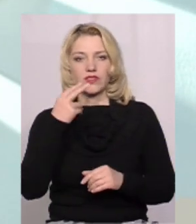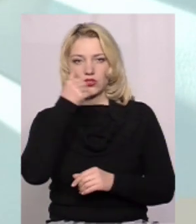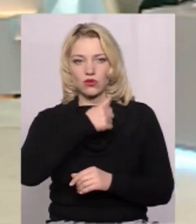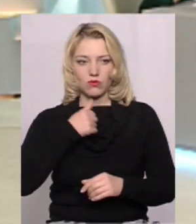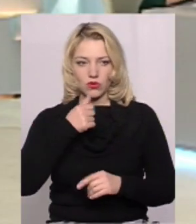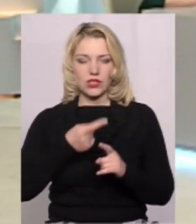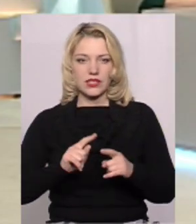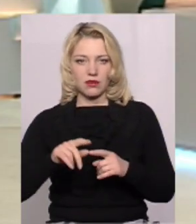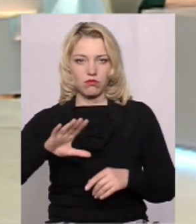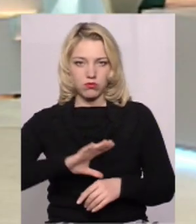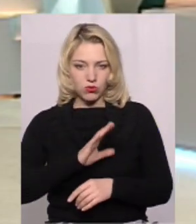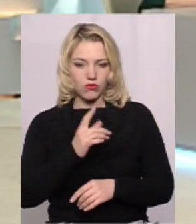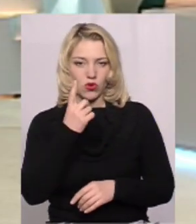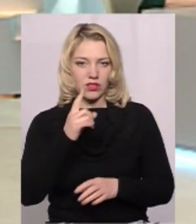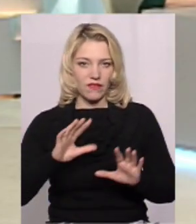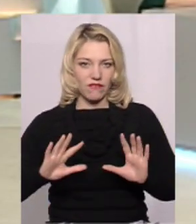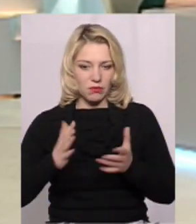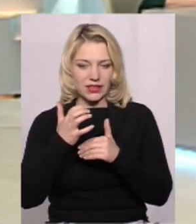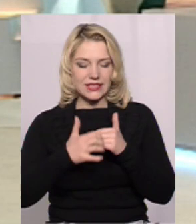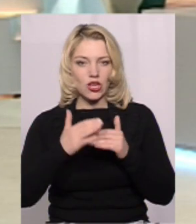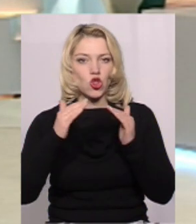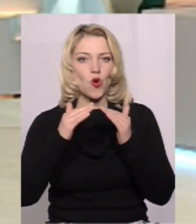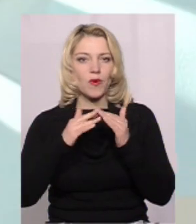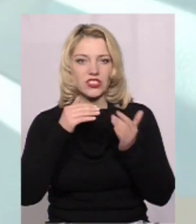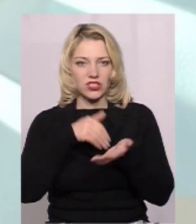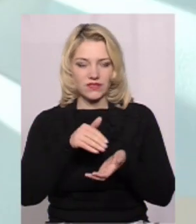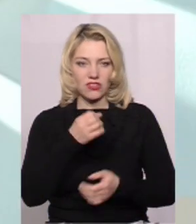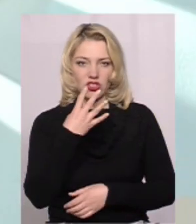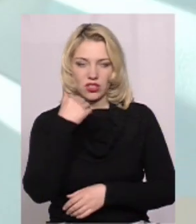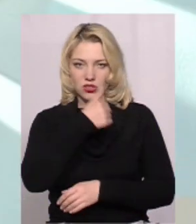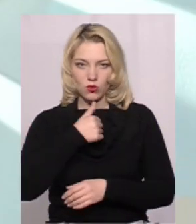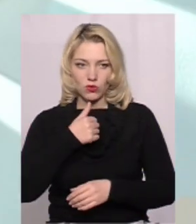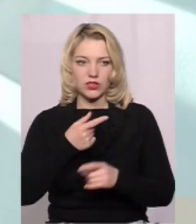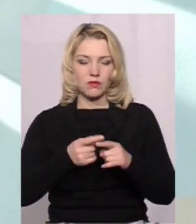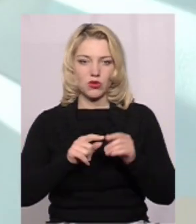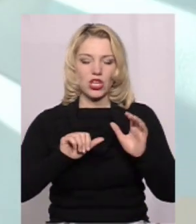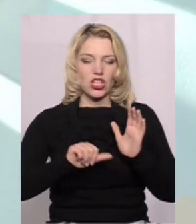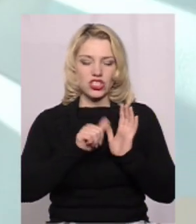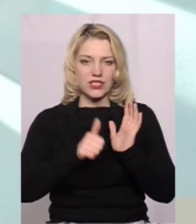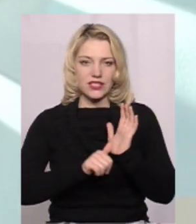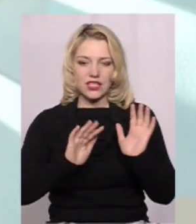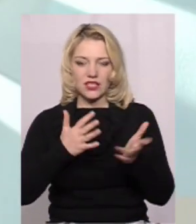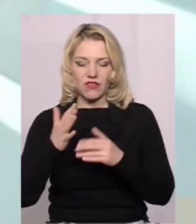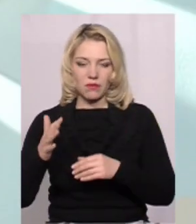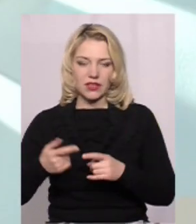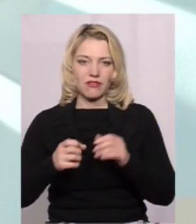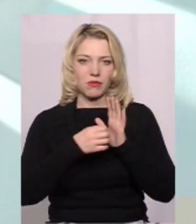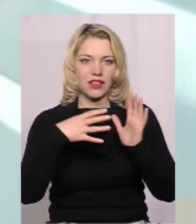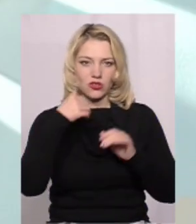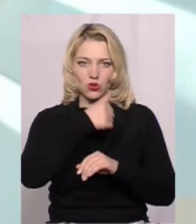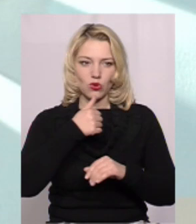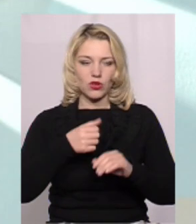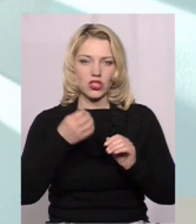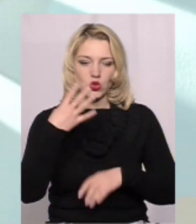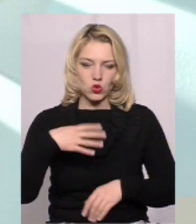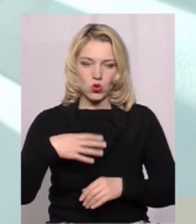році був один випадок серед домашніх свиней, в 2014 році 16 випадків, в 2015 році